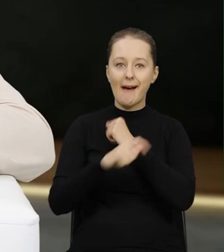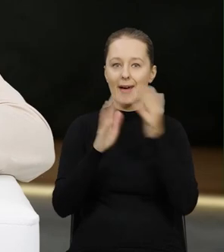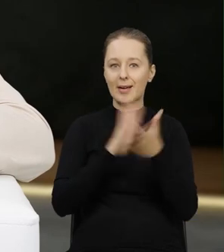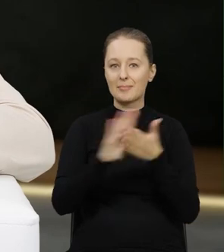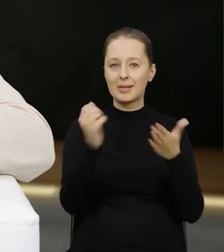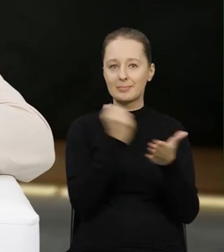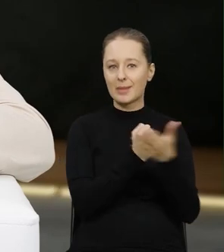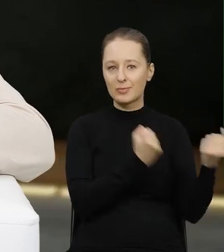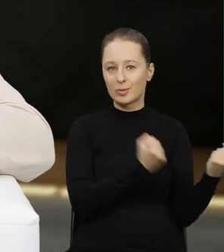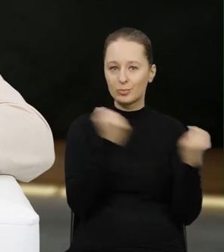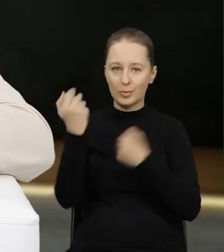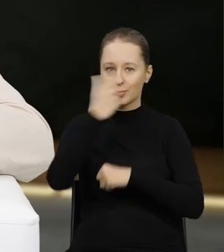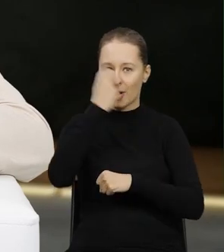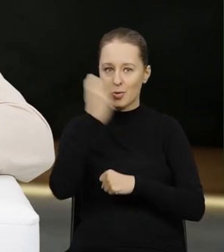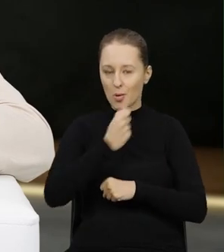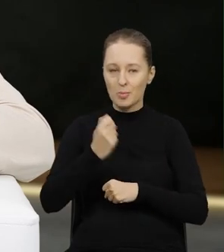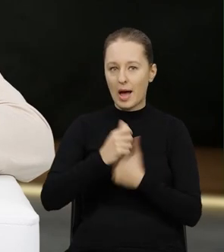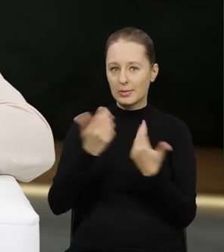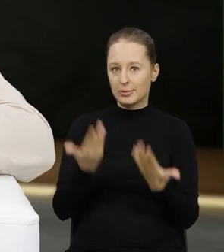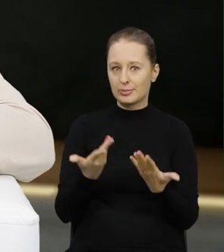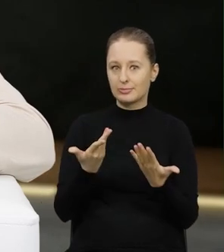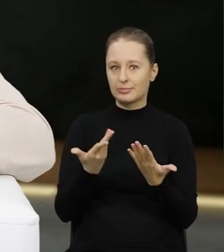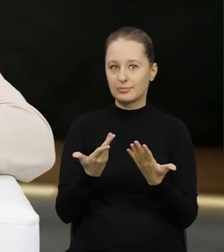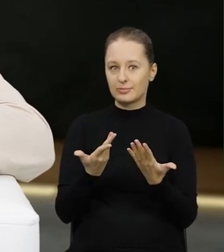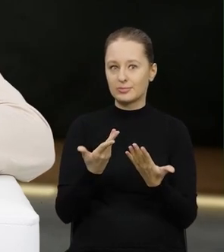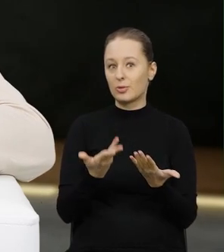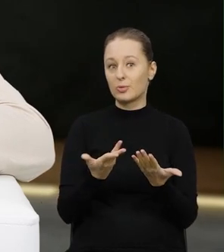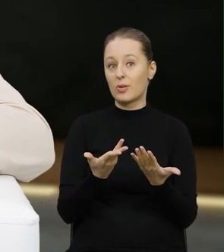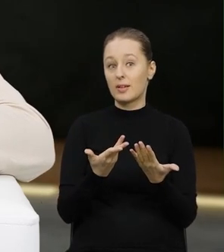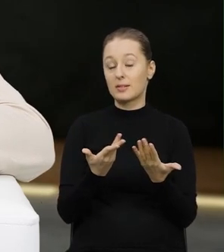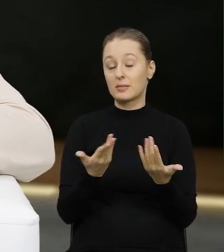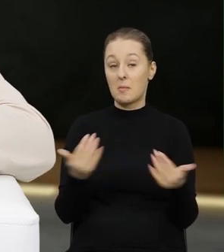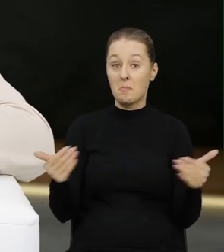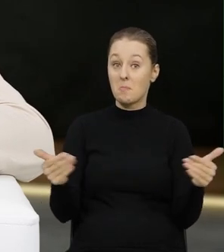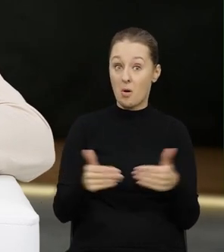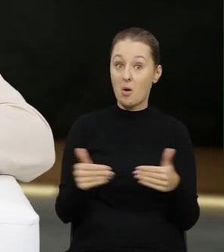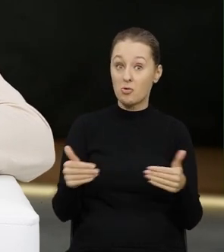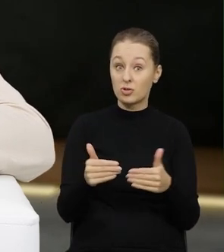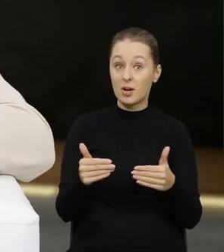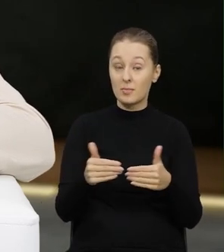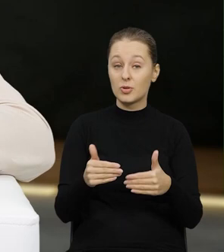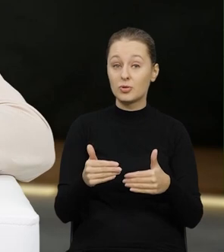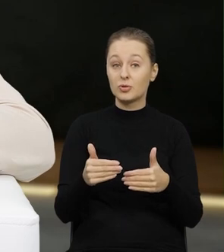kara za nielegalne przemieszczanie odpadów to jest kara zagrożona